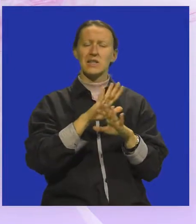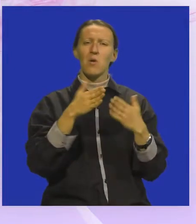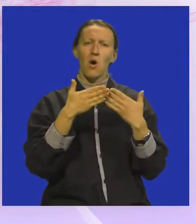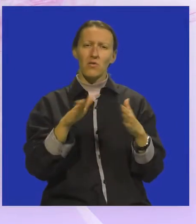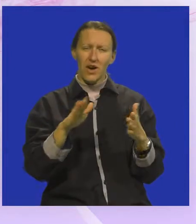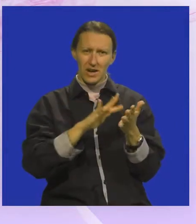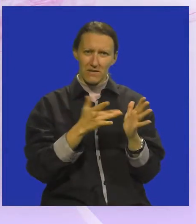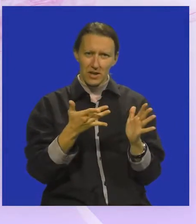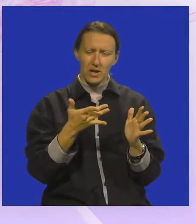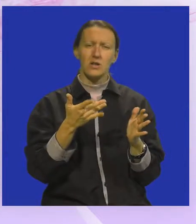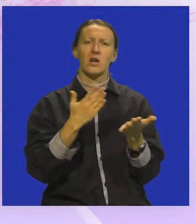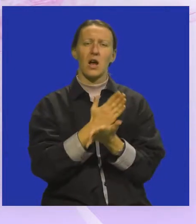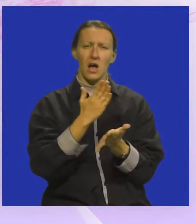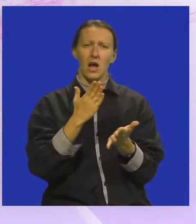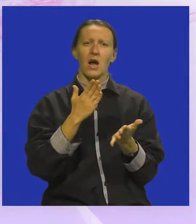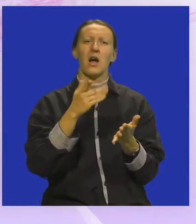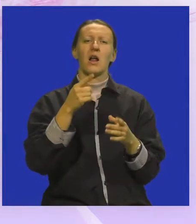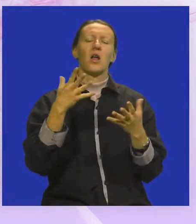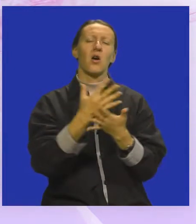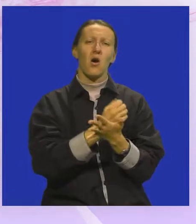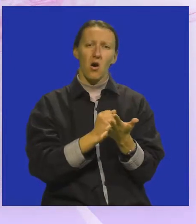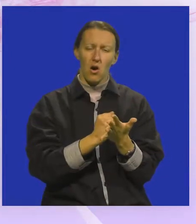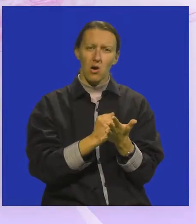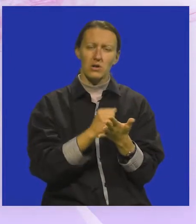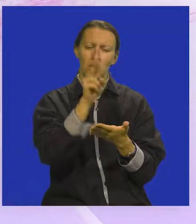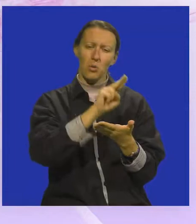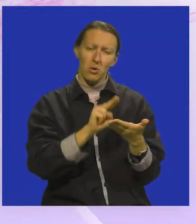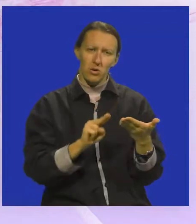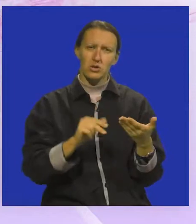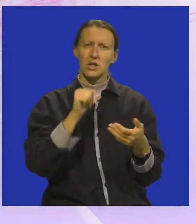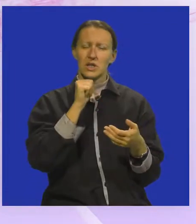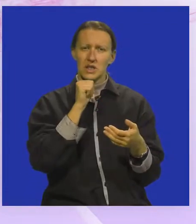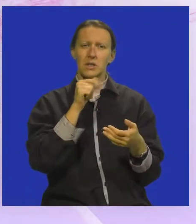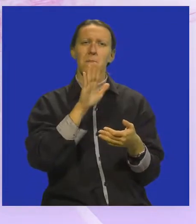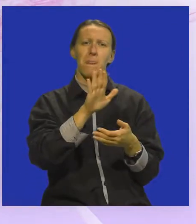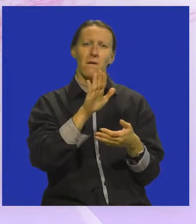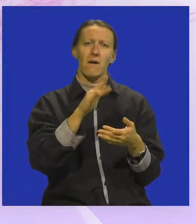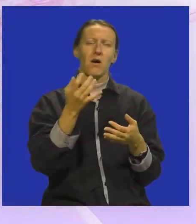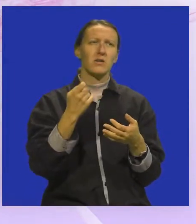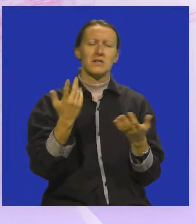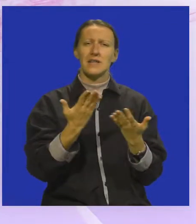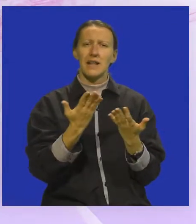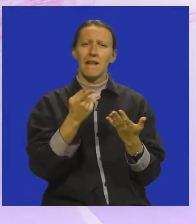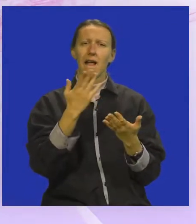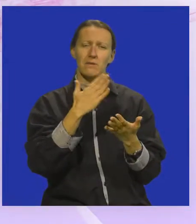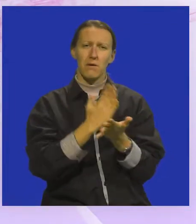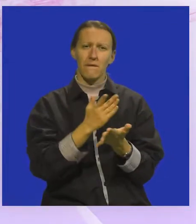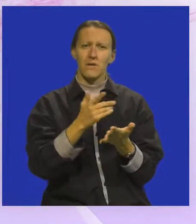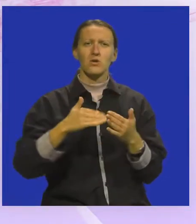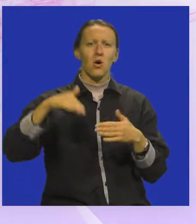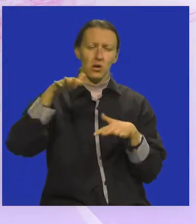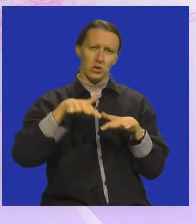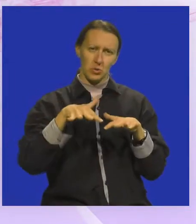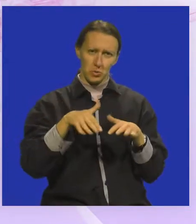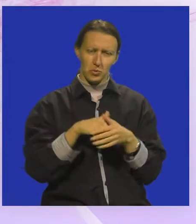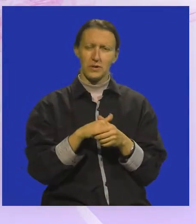manifestacije, ali vrlo korisno pročitati ga i ovako izu neke perspektive kad smo već odrasli